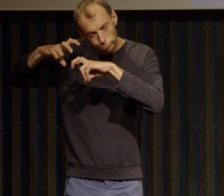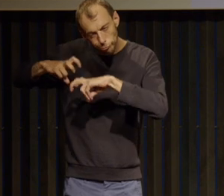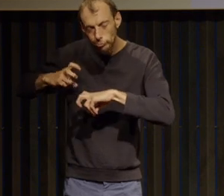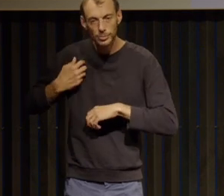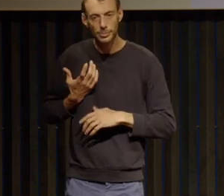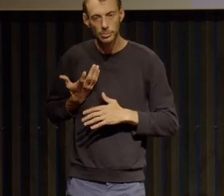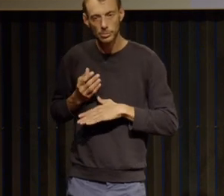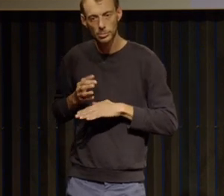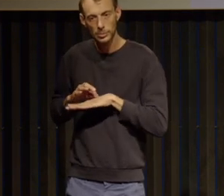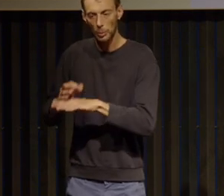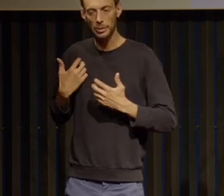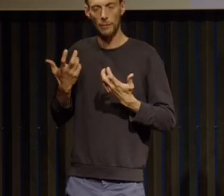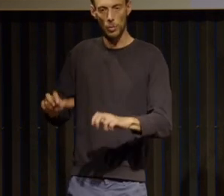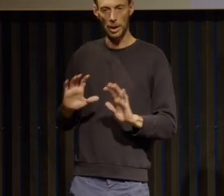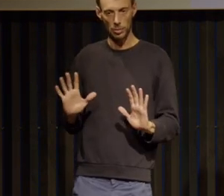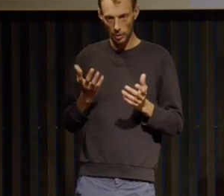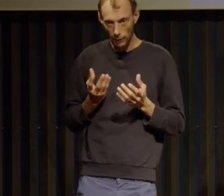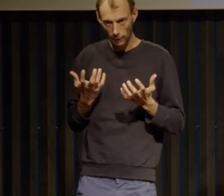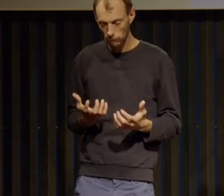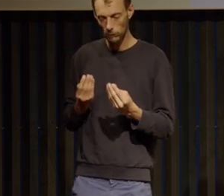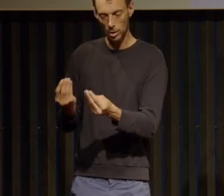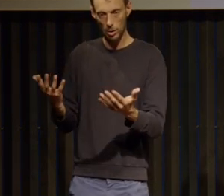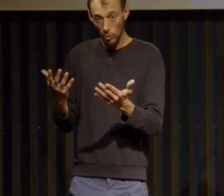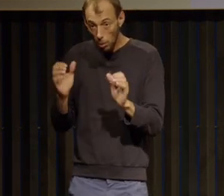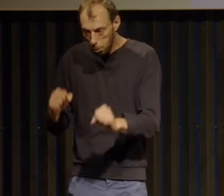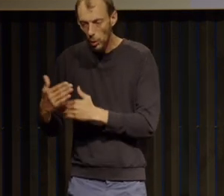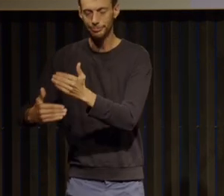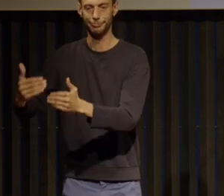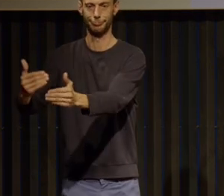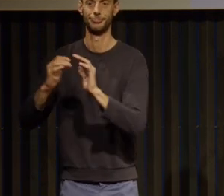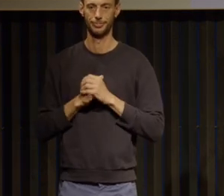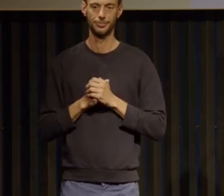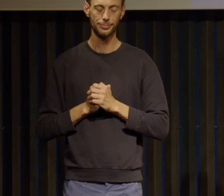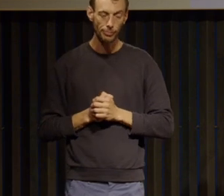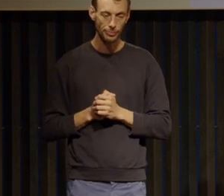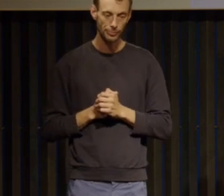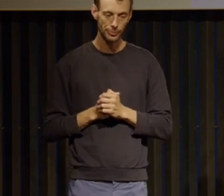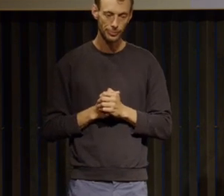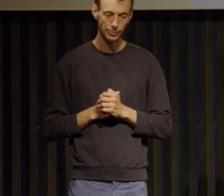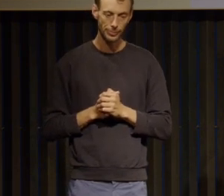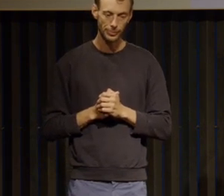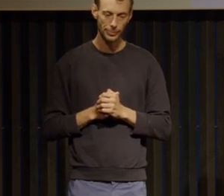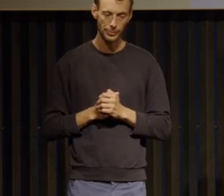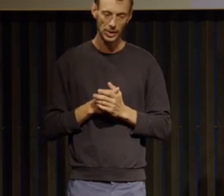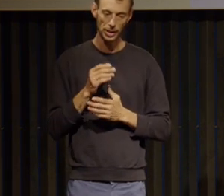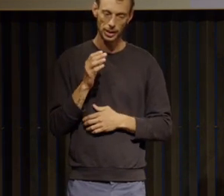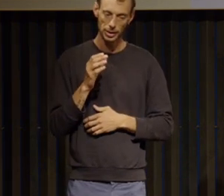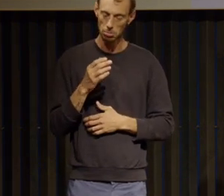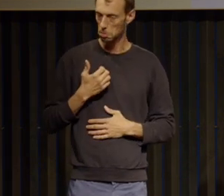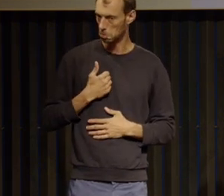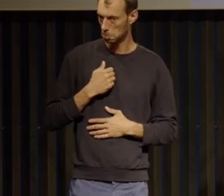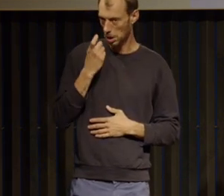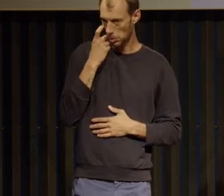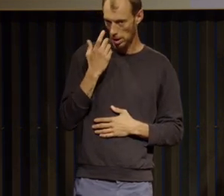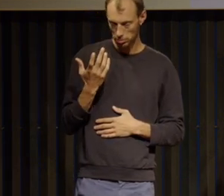mais de lui permettre d'avancer et moi ce que j'ai constaté c'est que j'avais à un moment donné une très bonne connaissance